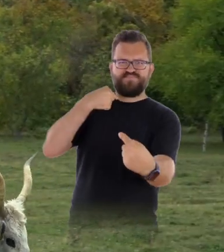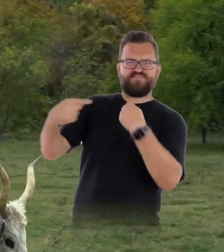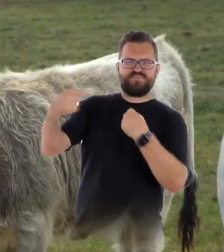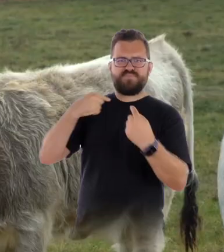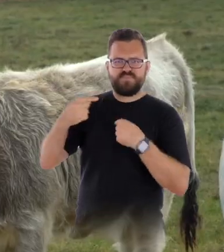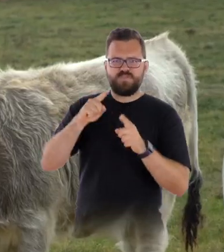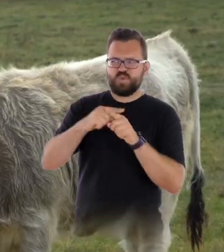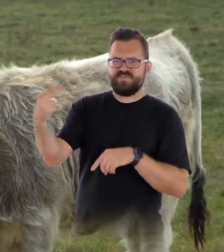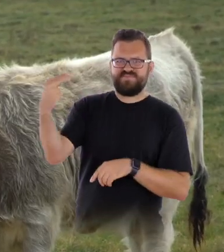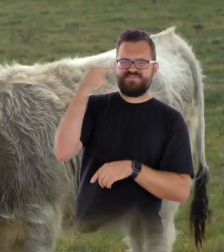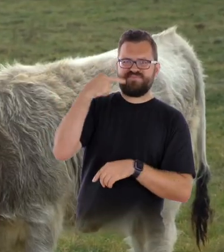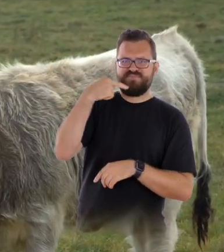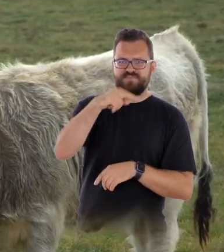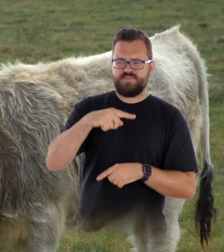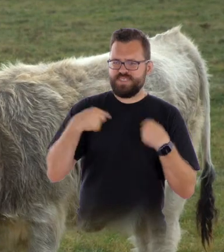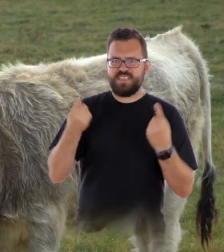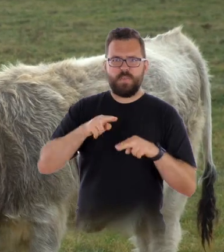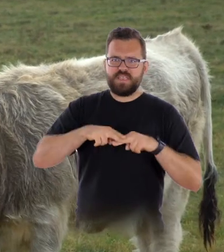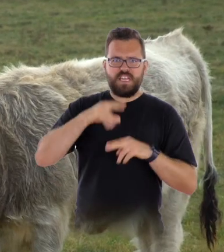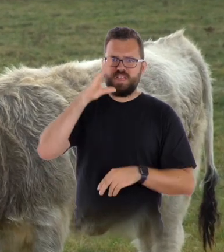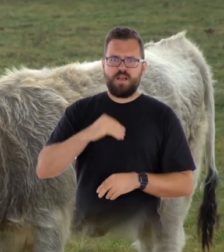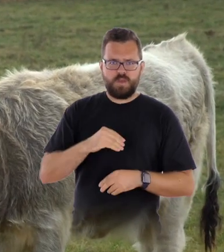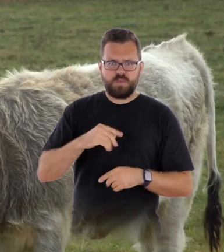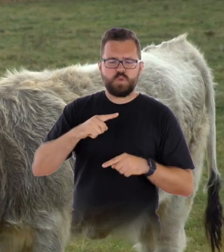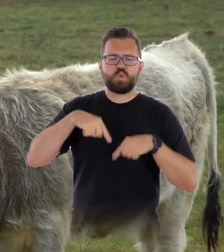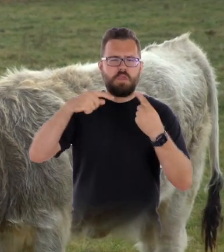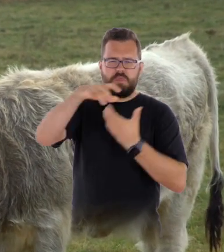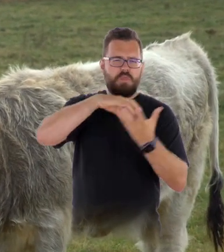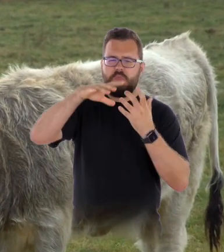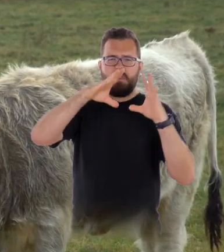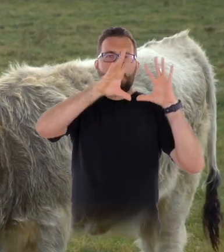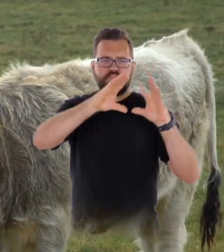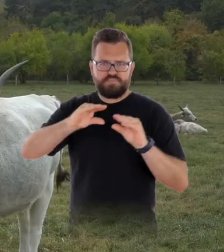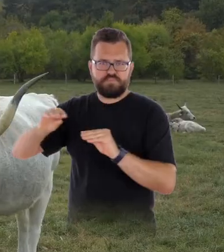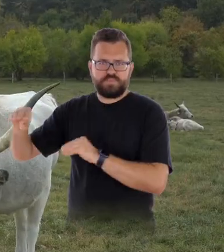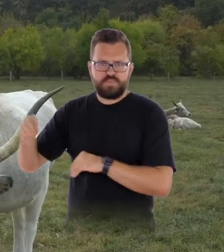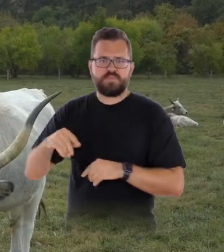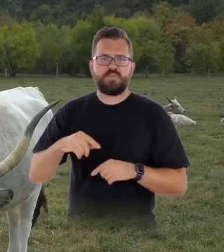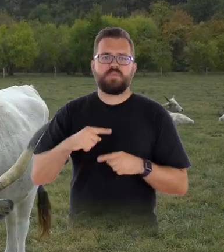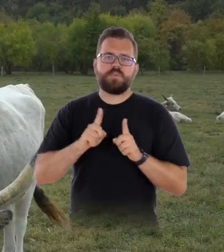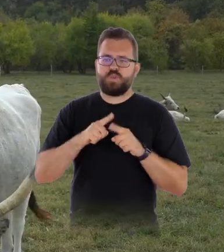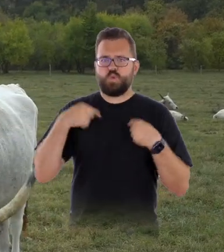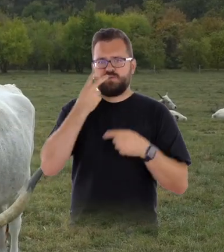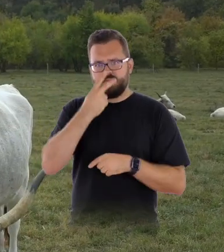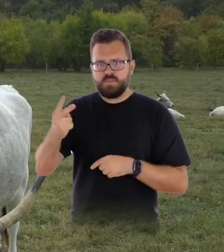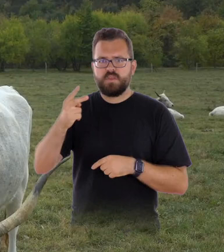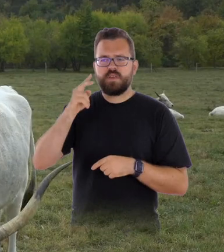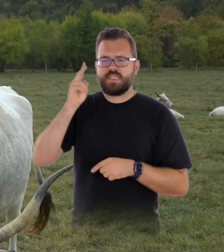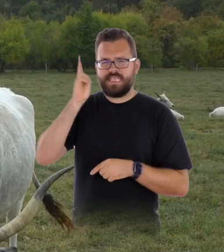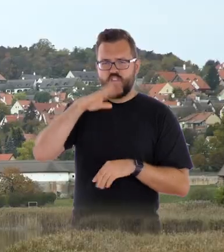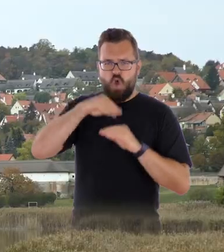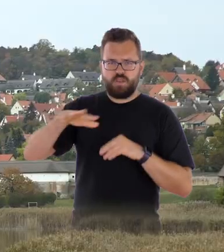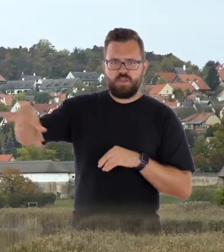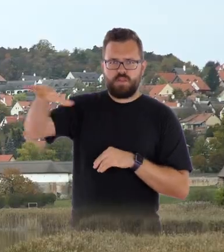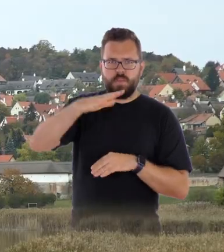mindenek voltunk, rendes embereknek. Aztán egy-két év alatt elcsitultak ezek a hangok, és úgy látjuk, a Tihanyak magukén, aki érzik ezeket az